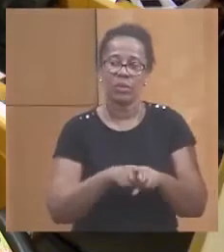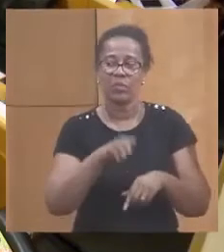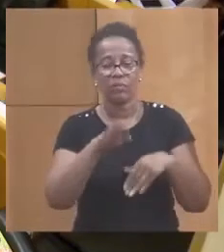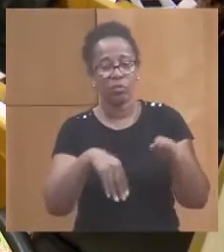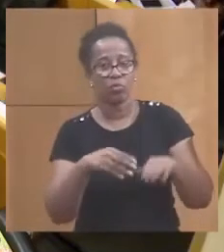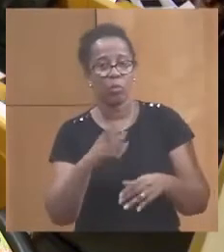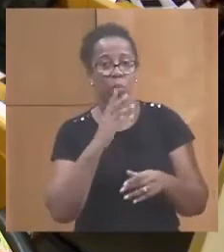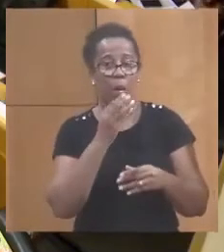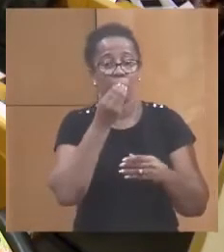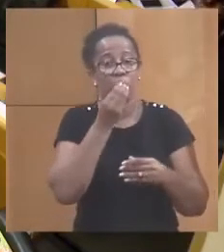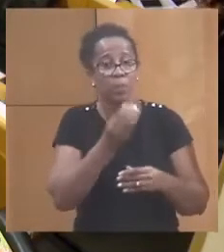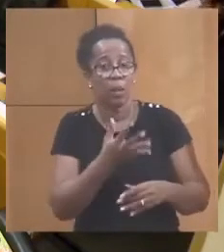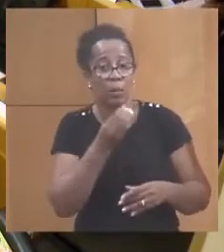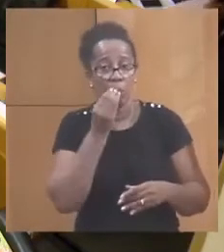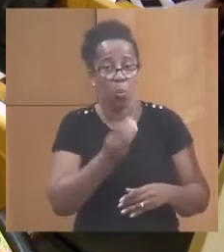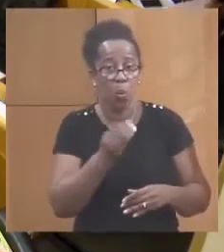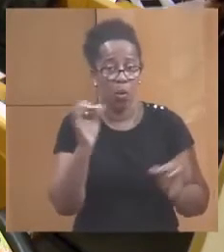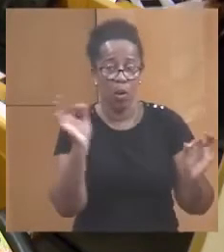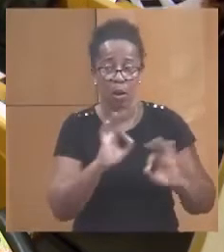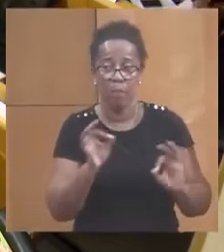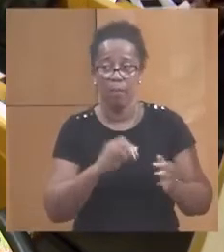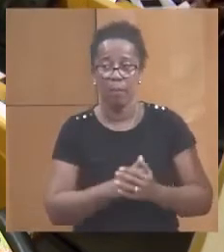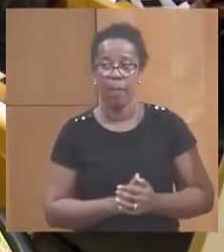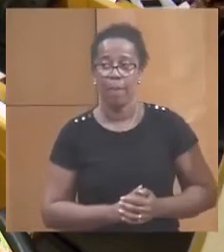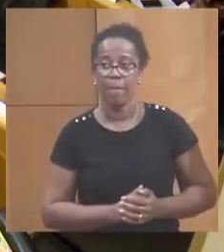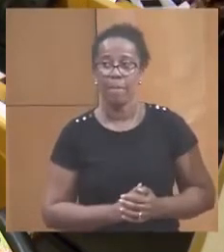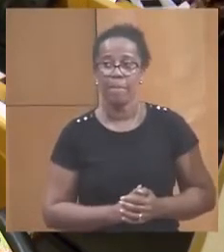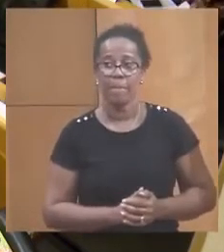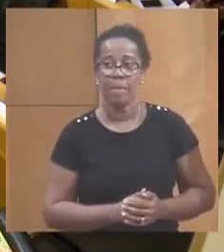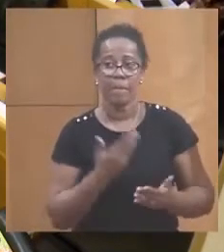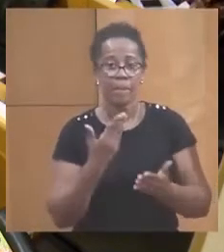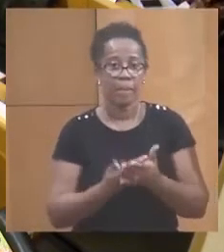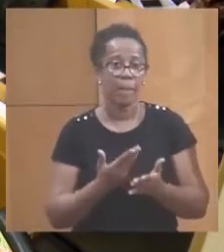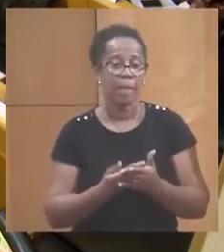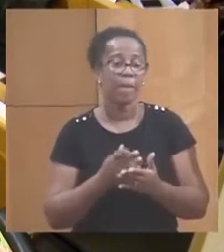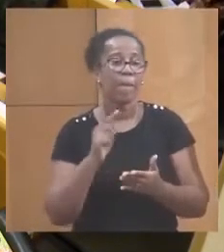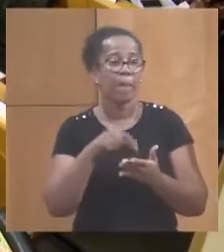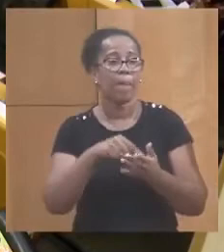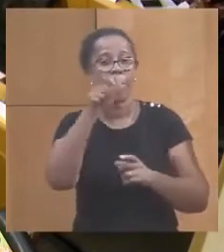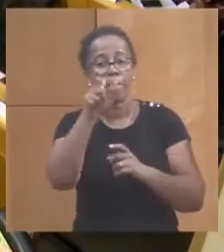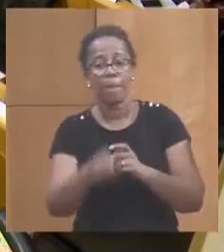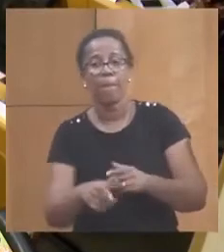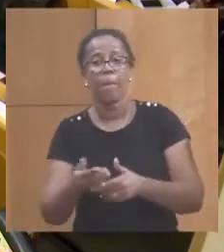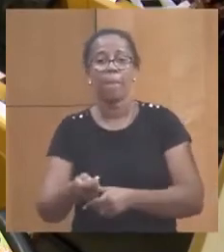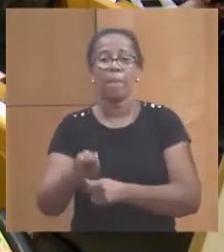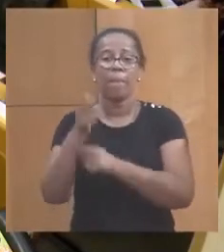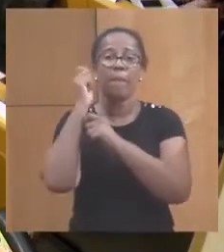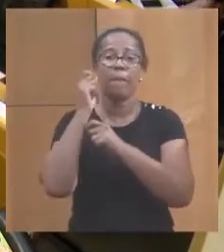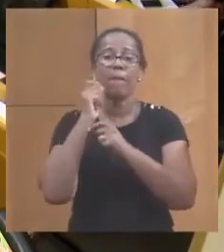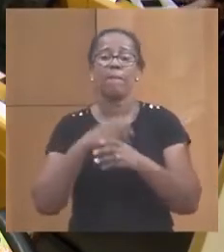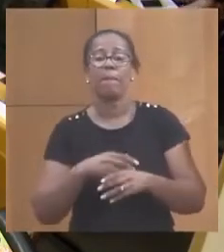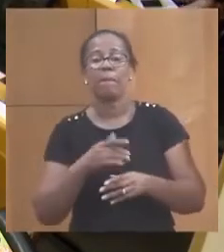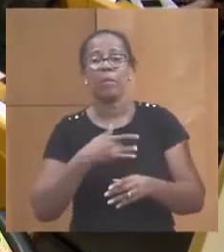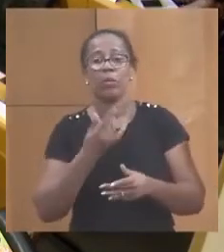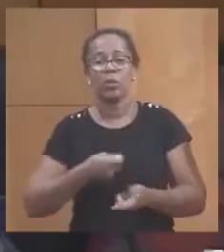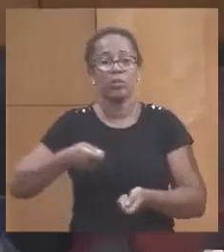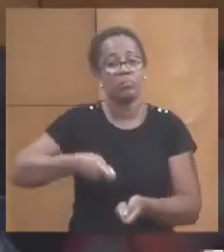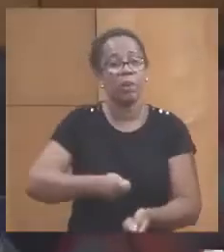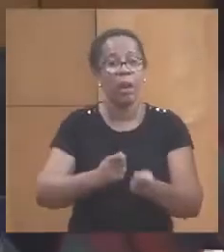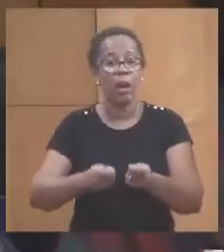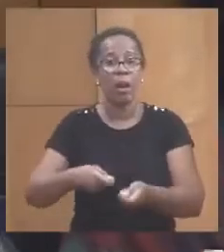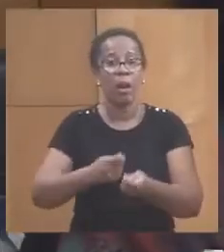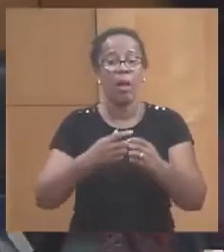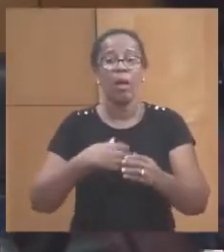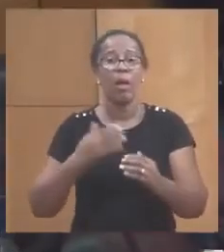convenable comme celle de Trinité où les marins pêcheurs utilisent une pelle, montent au sommet de la queue pour